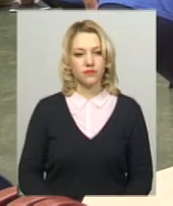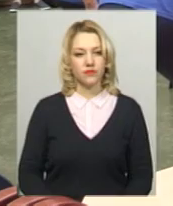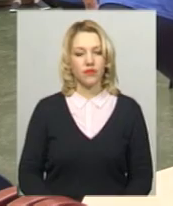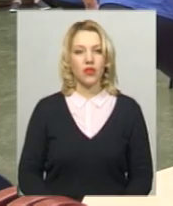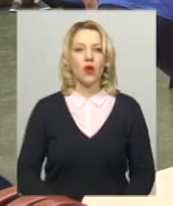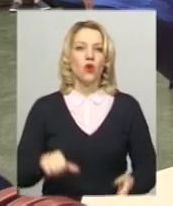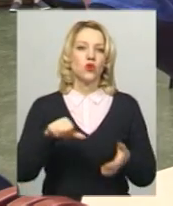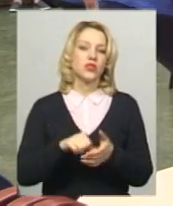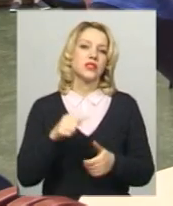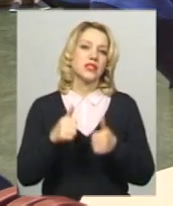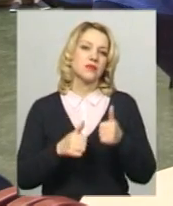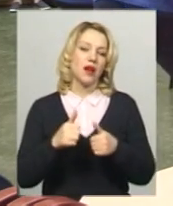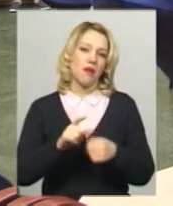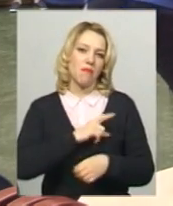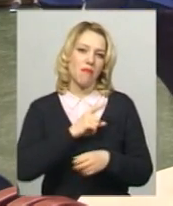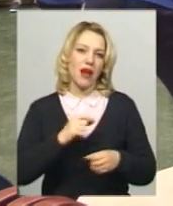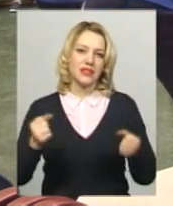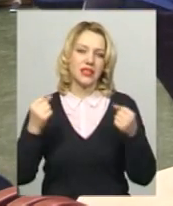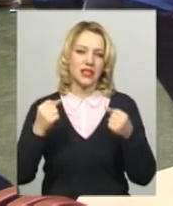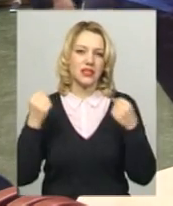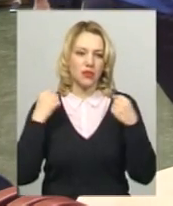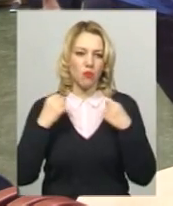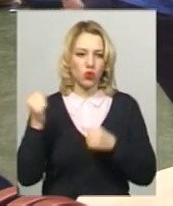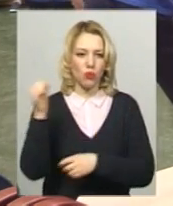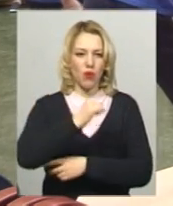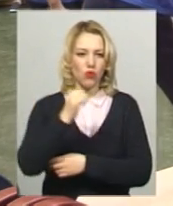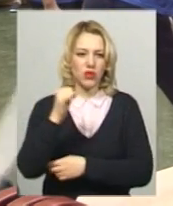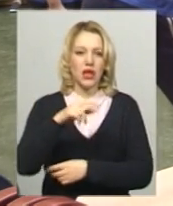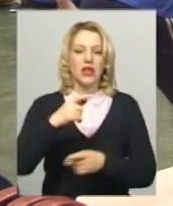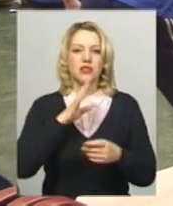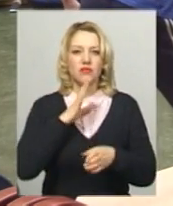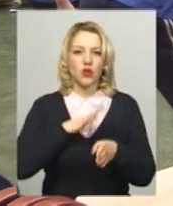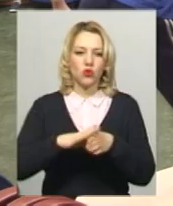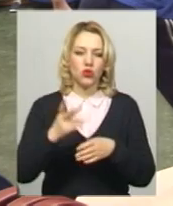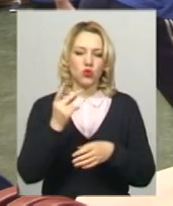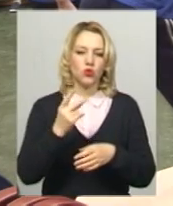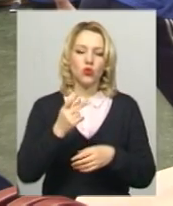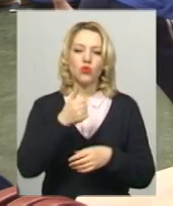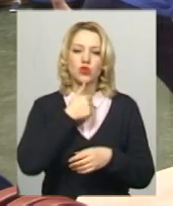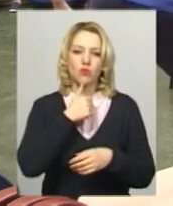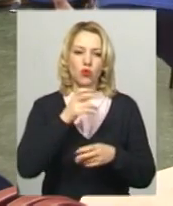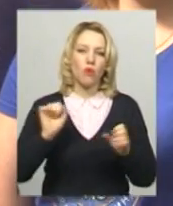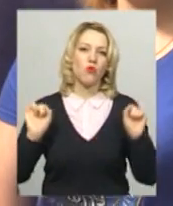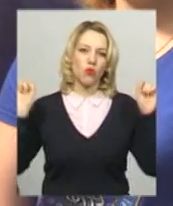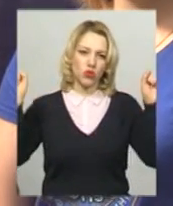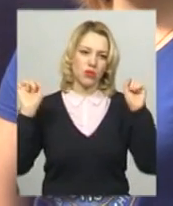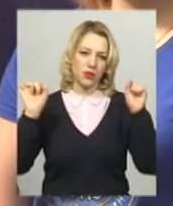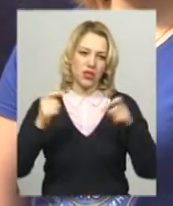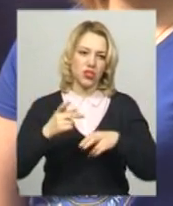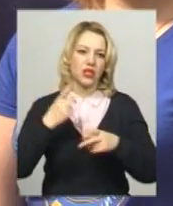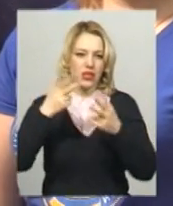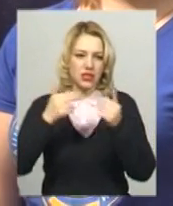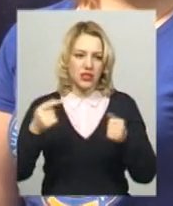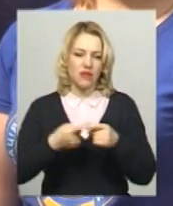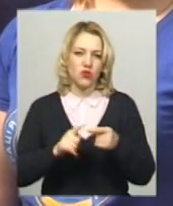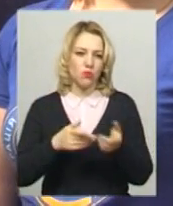Учасниця змагань, майстер спорту з пауерліфтингу Анна Бежевець виконує свою другу спробу у класичному жимі лежачи. Зізнається, у цьому